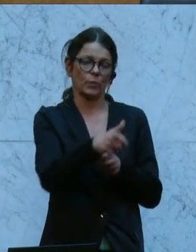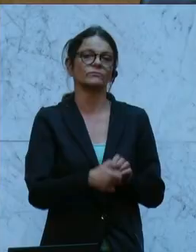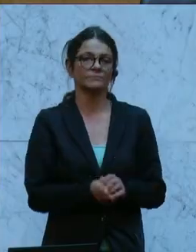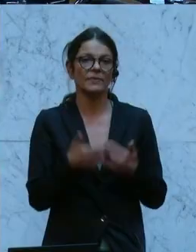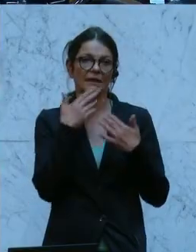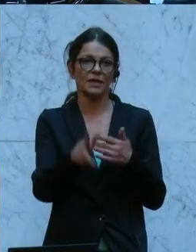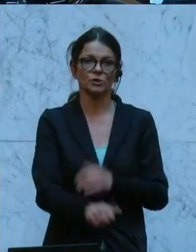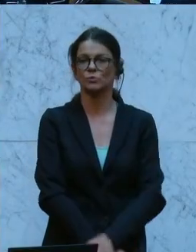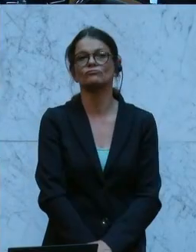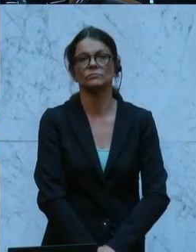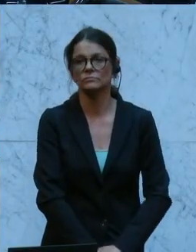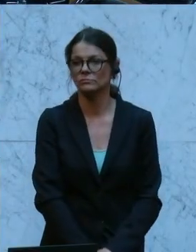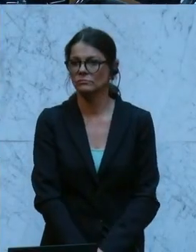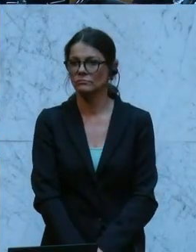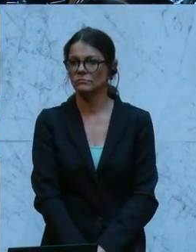Dankeschön. Dank. Applaus